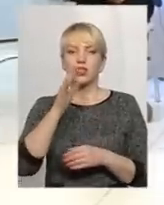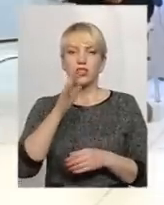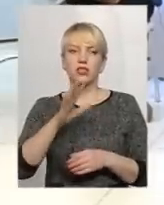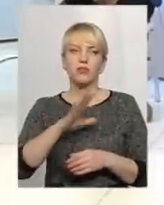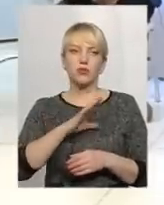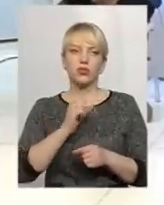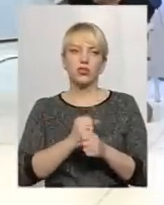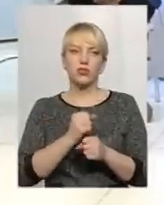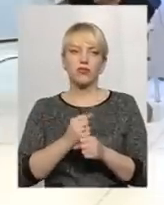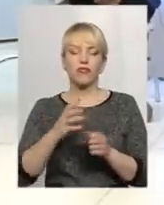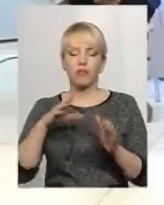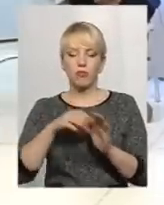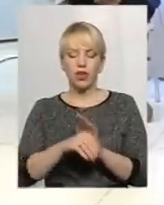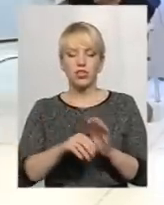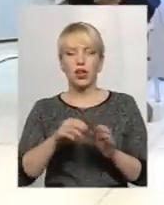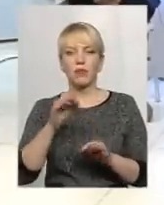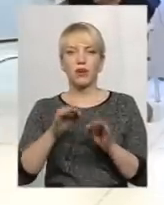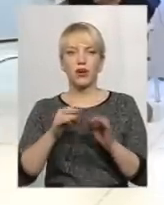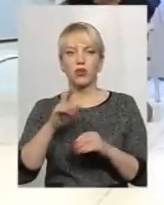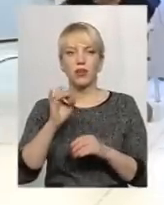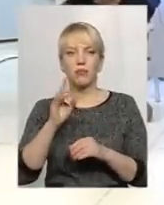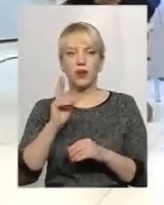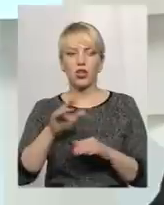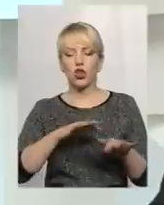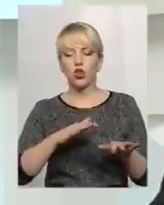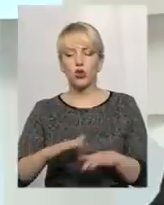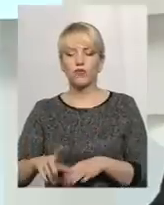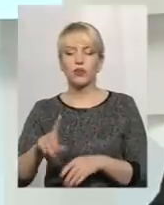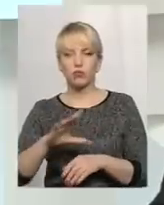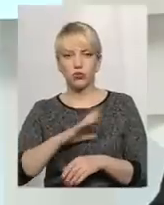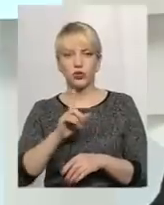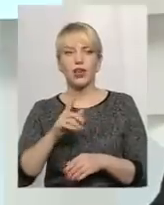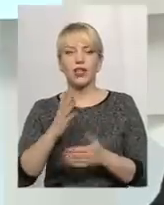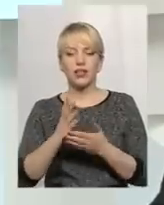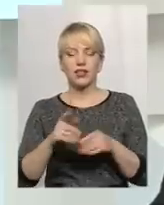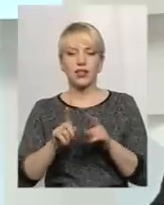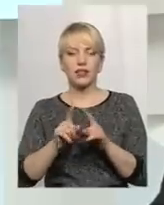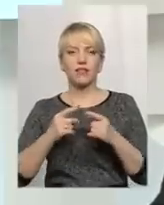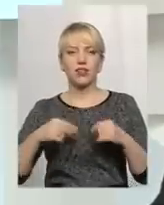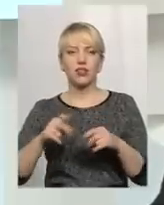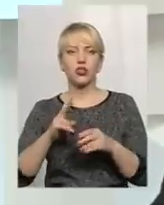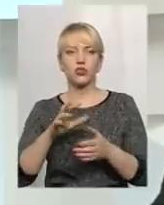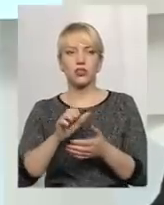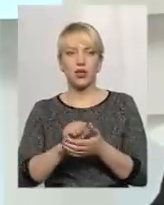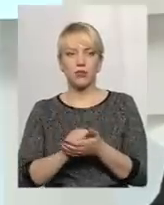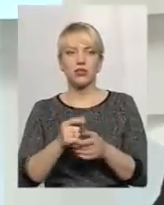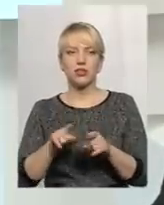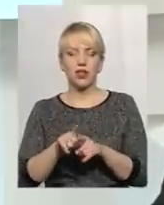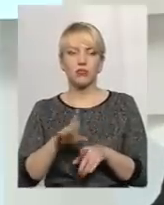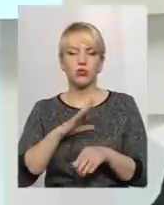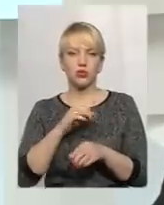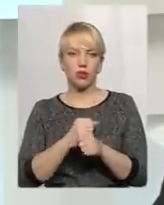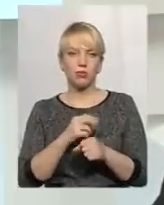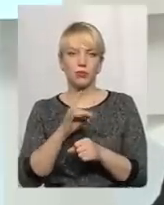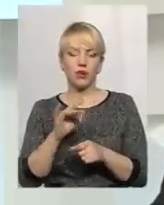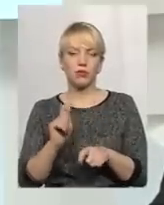межах природного парку Підільських товтри? Були, є відповідний відділ, який займається, і такі перевірки були зроблені. А також